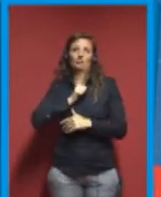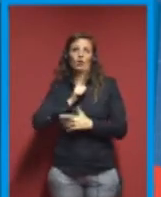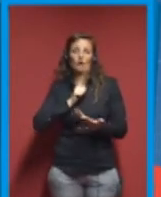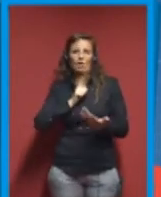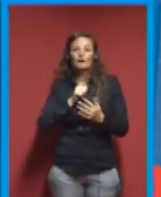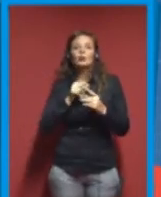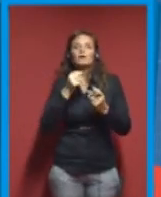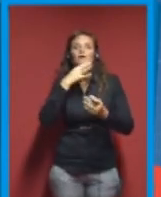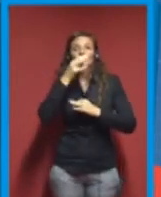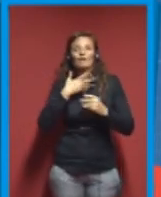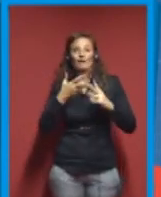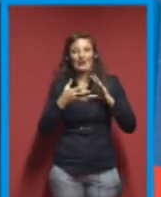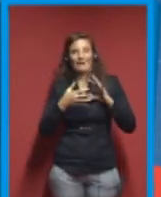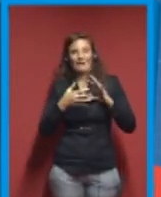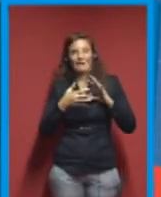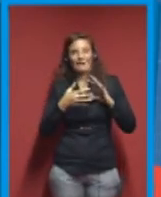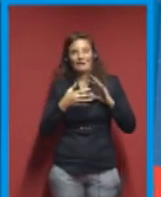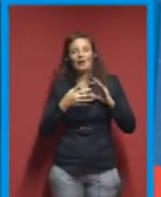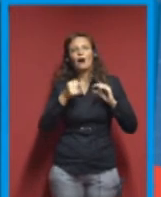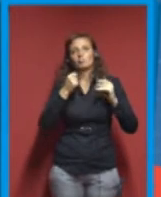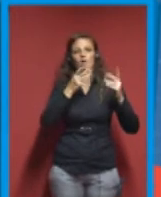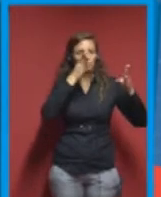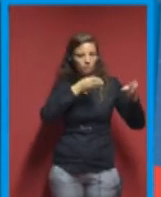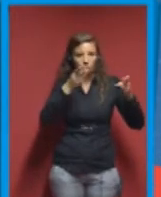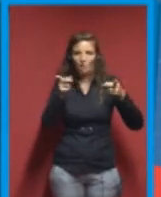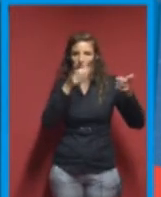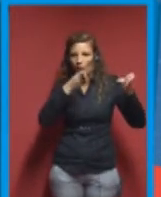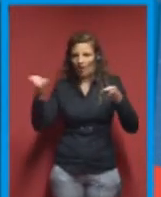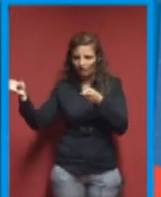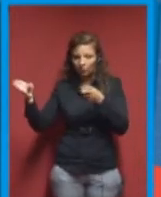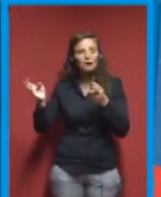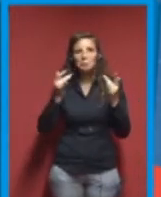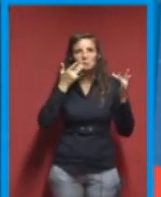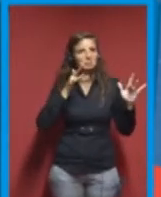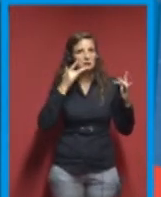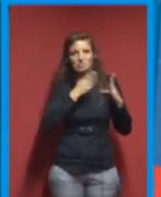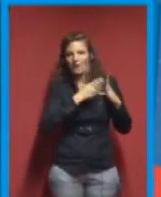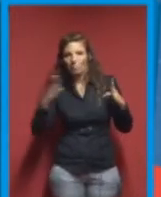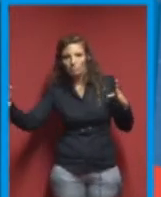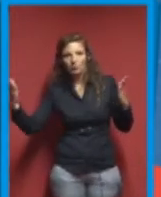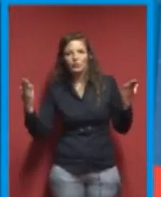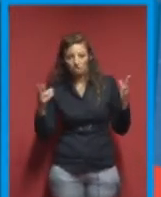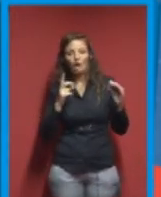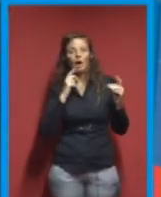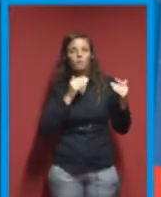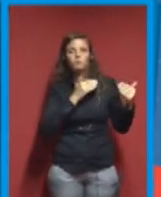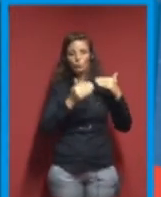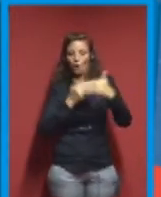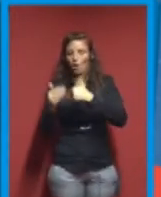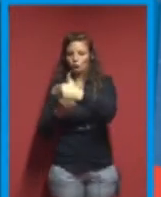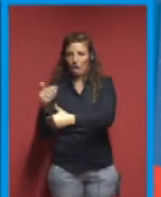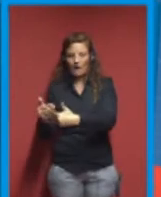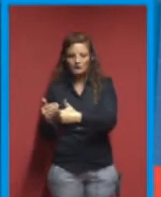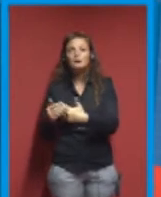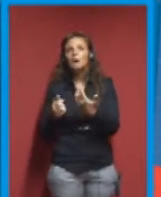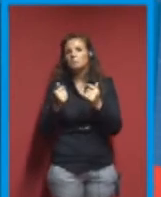comporta tutta una serie di fasi che però sono facili. I processi sono eseguenti, possibile